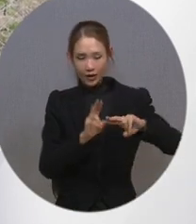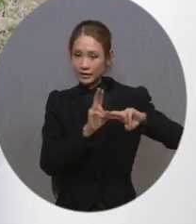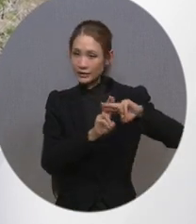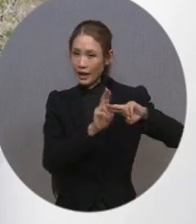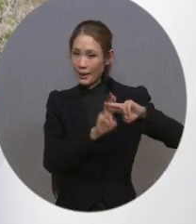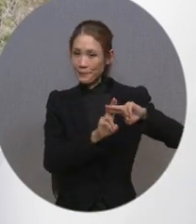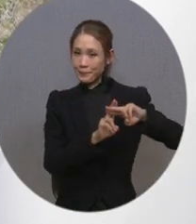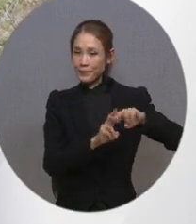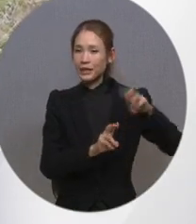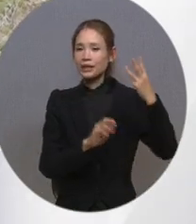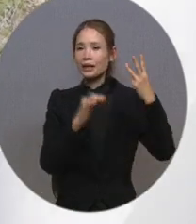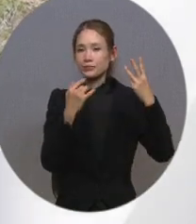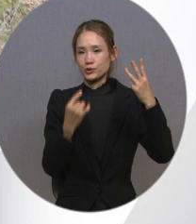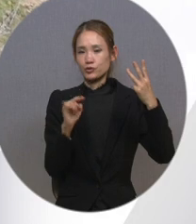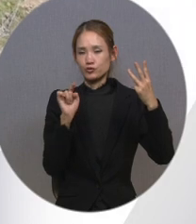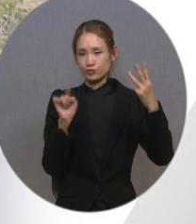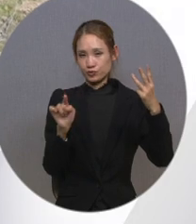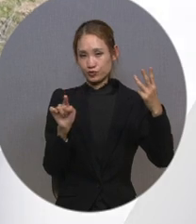3초간 누르시면